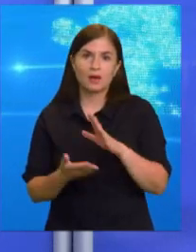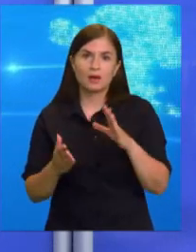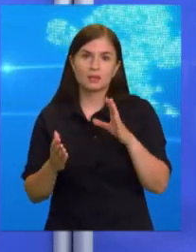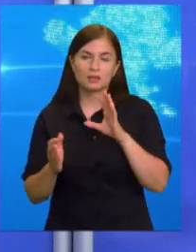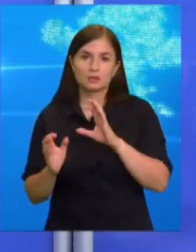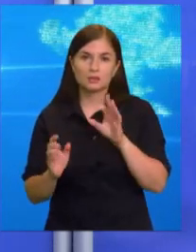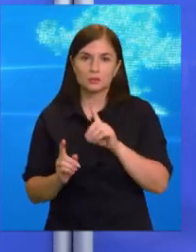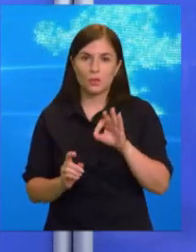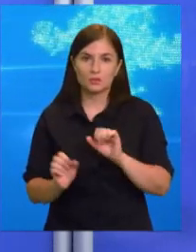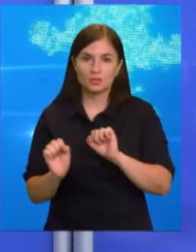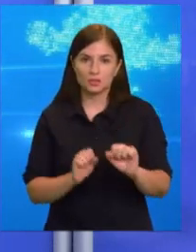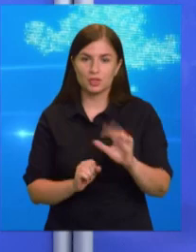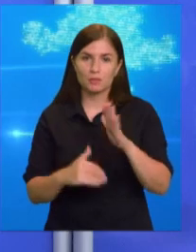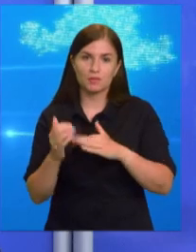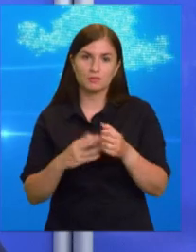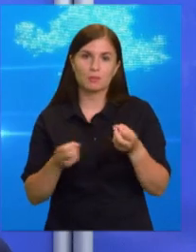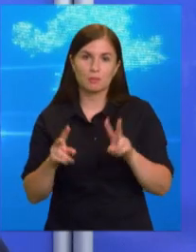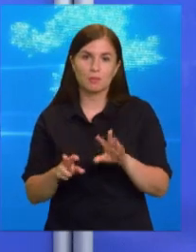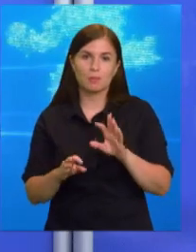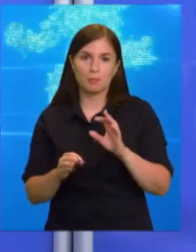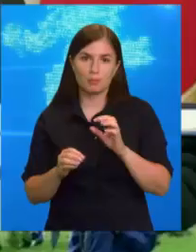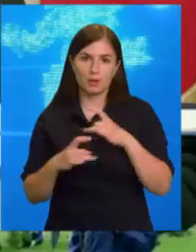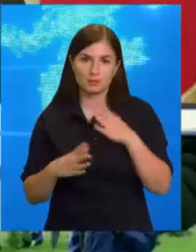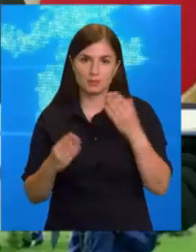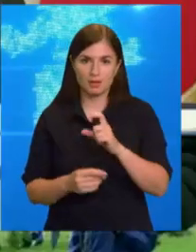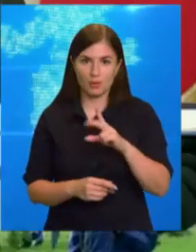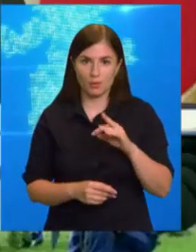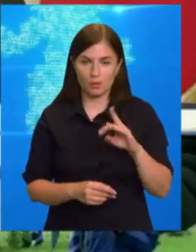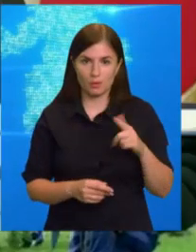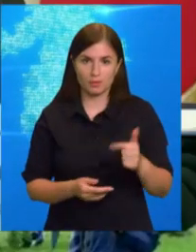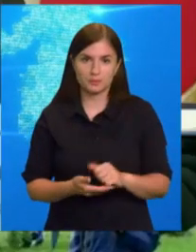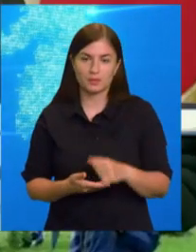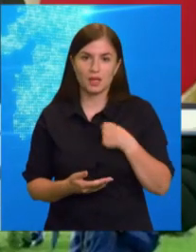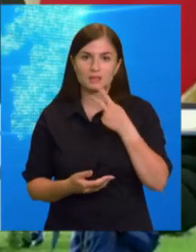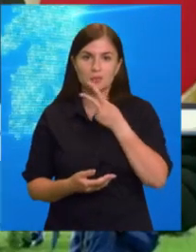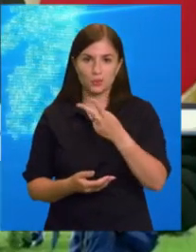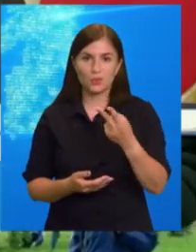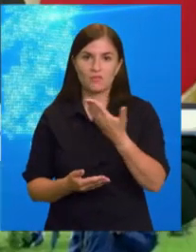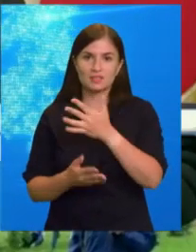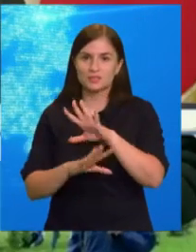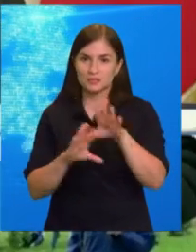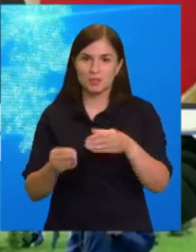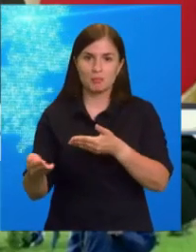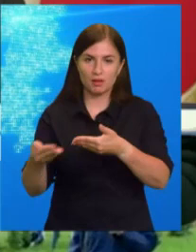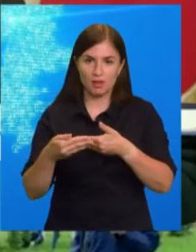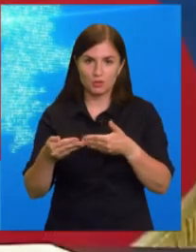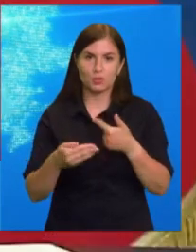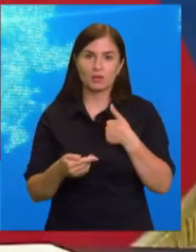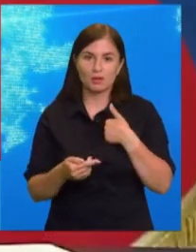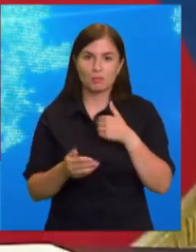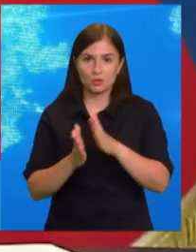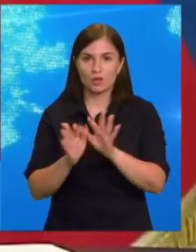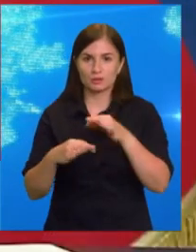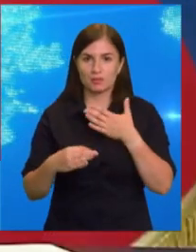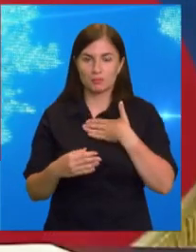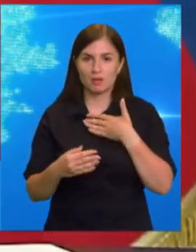организовали в честь профессионального праздника – Дня эколога. Я смотрю, все вас приглашают, да? У меня тоже. Разрешите вас пригласить?